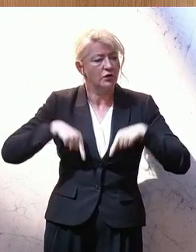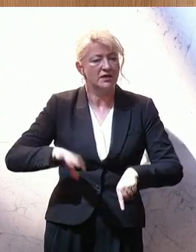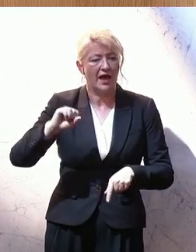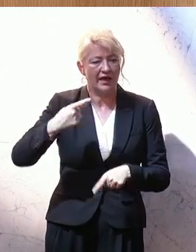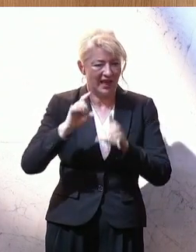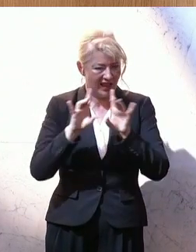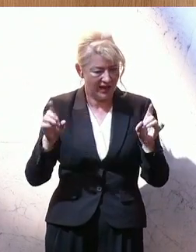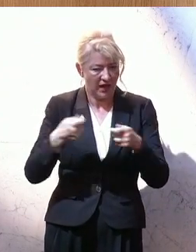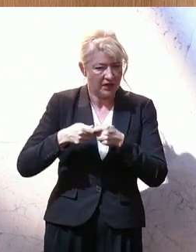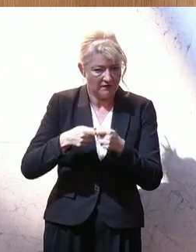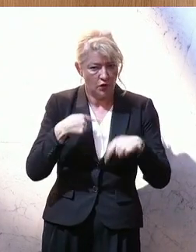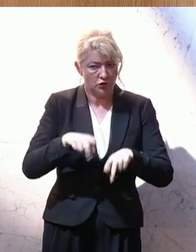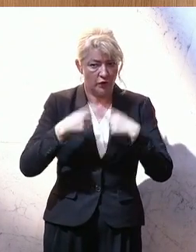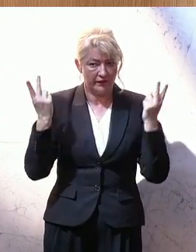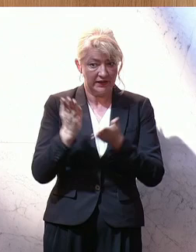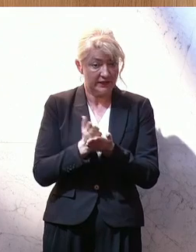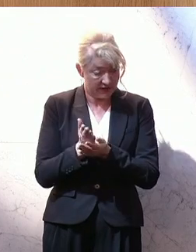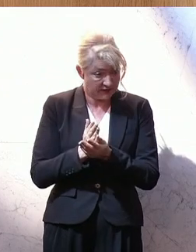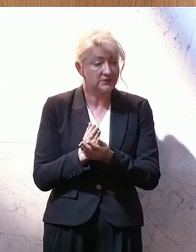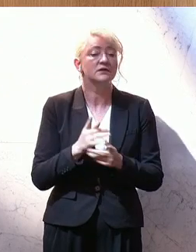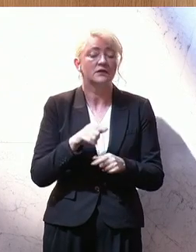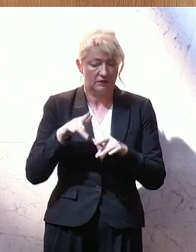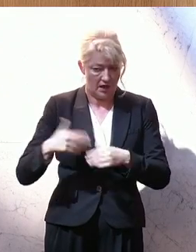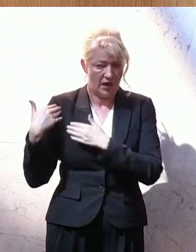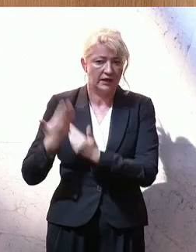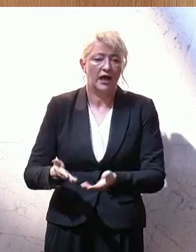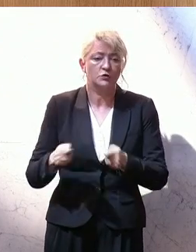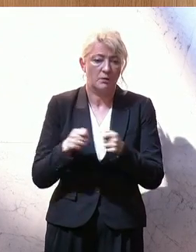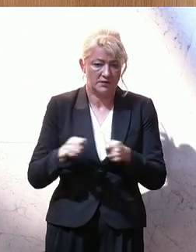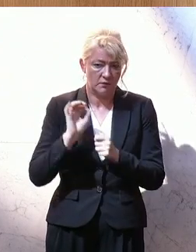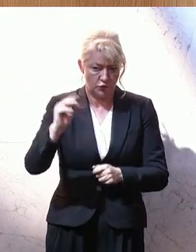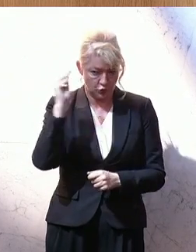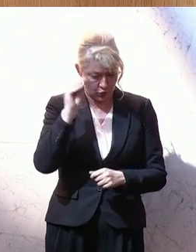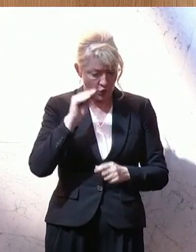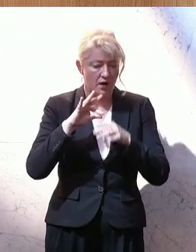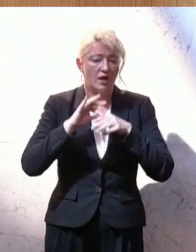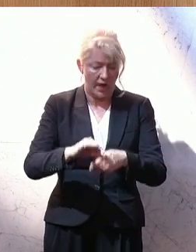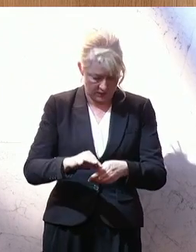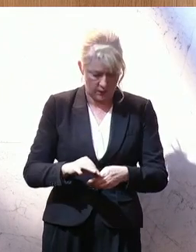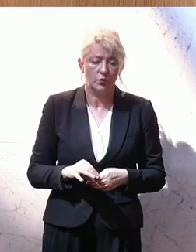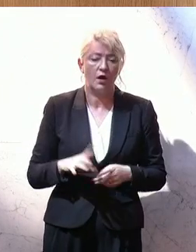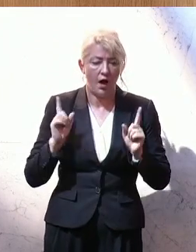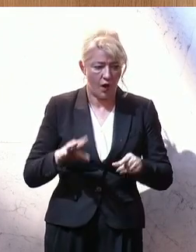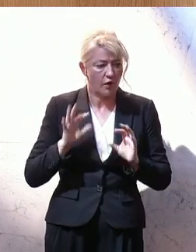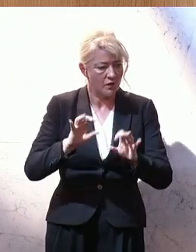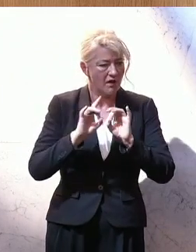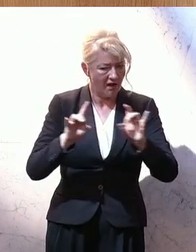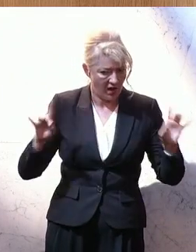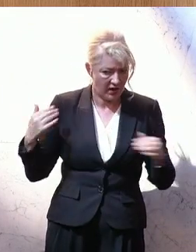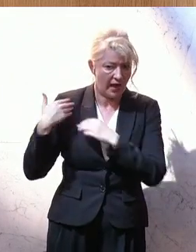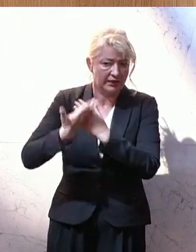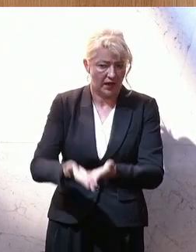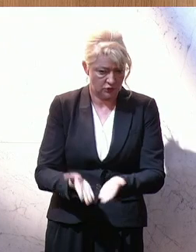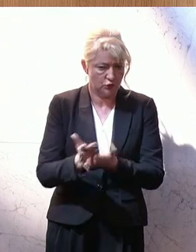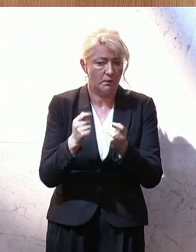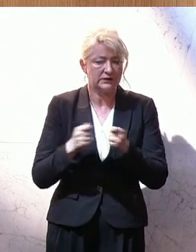Lehrer in der Gewerkschaft Öffentlicher Dienst, Entlastungsmaßnahmen für die Schulen, für die Schulleitungen und vor allem für die Lehrerinnen und Lehrer